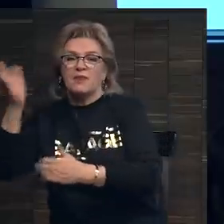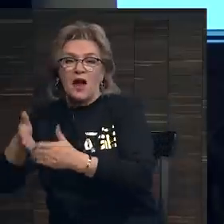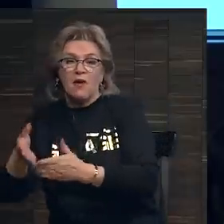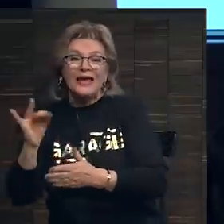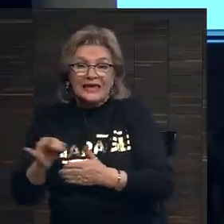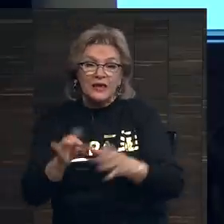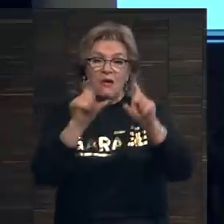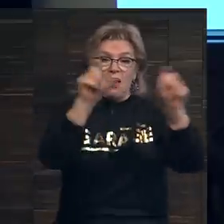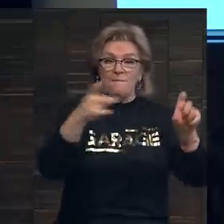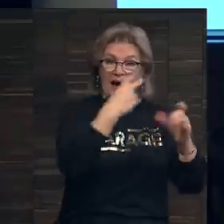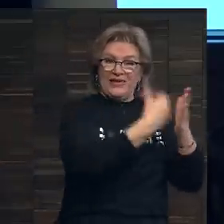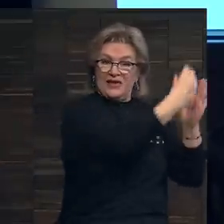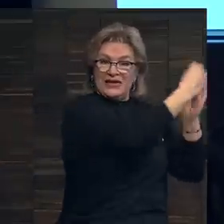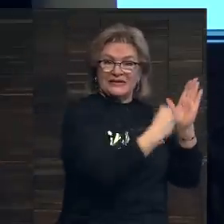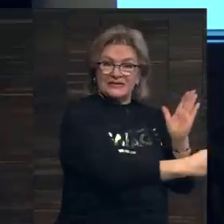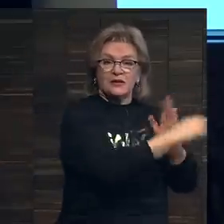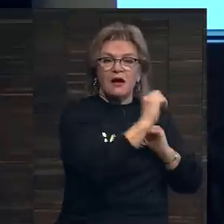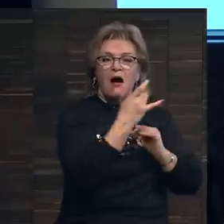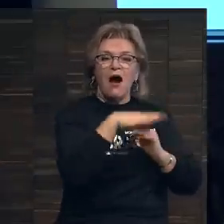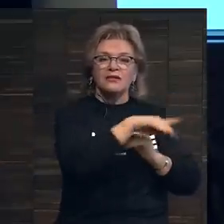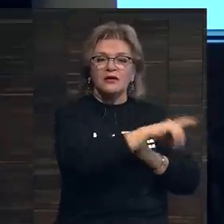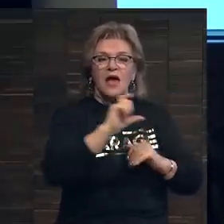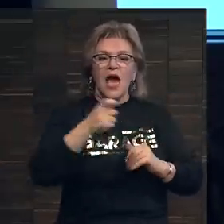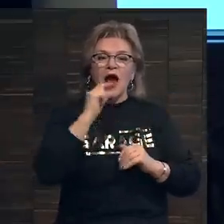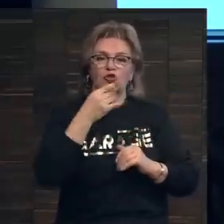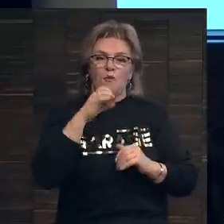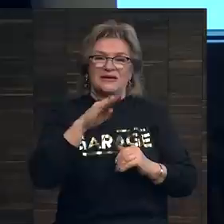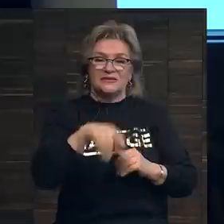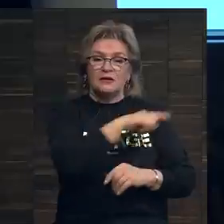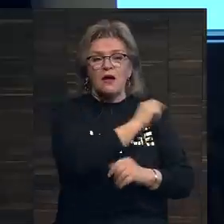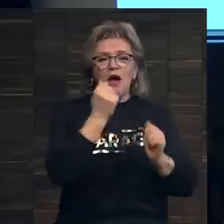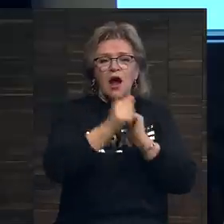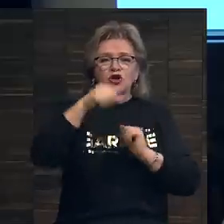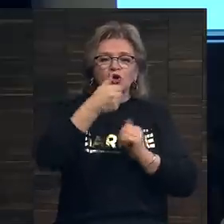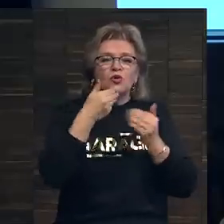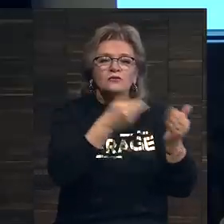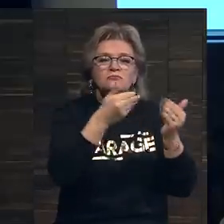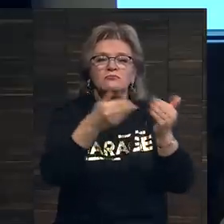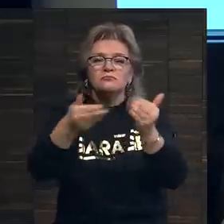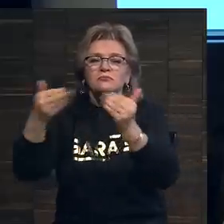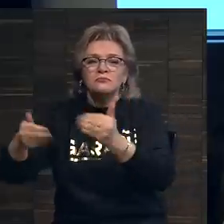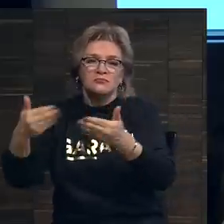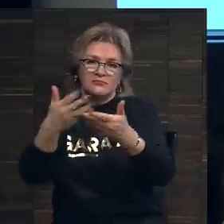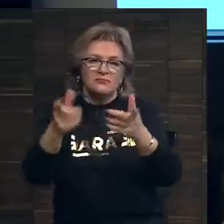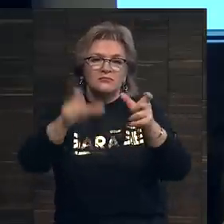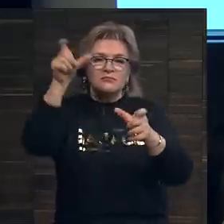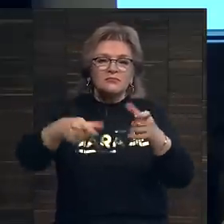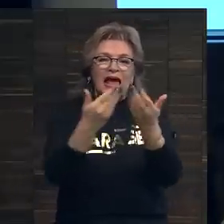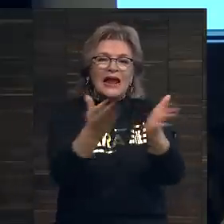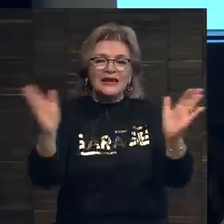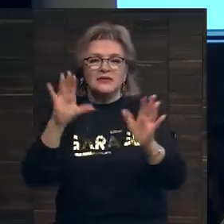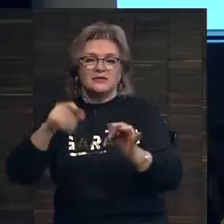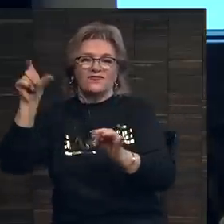компания, ссылка на которую вы видите внизу, Arts Economics, каждый год опрашивает огромное количество галеристов и дилеров,